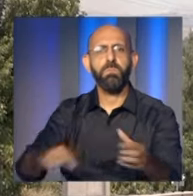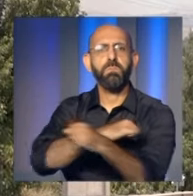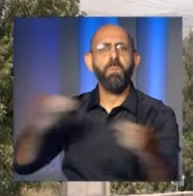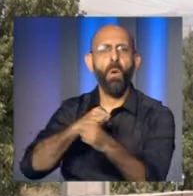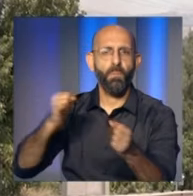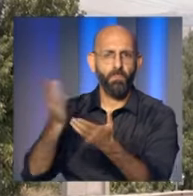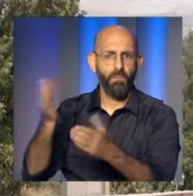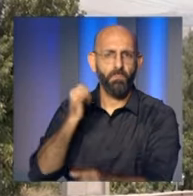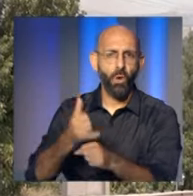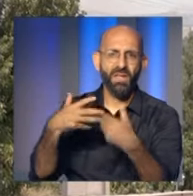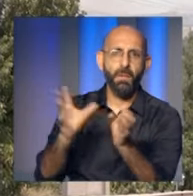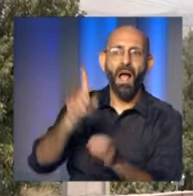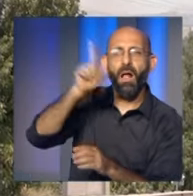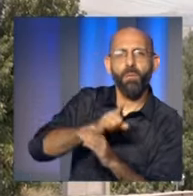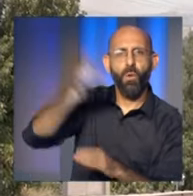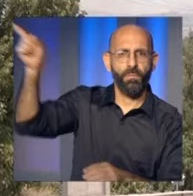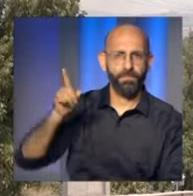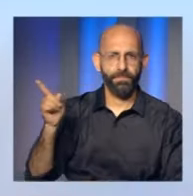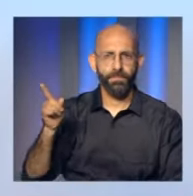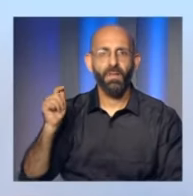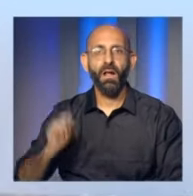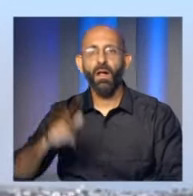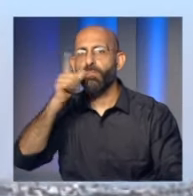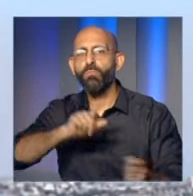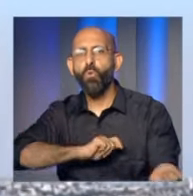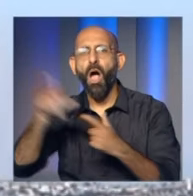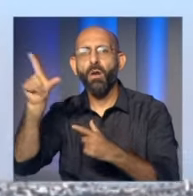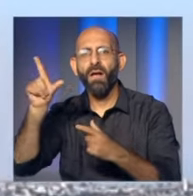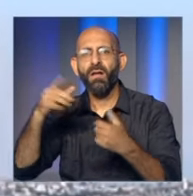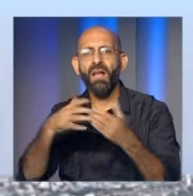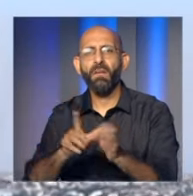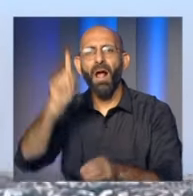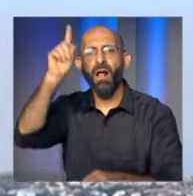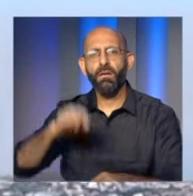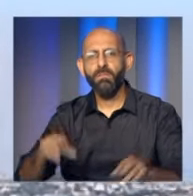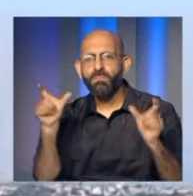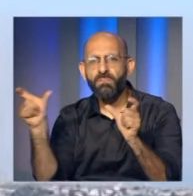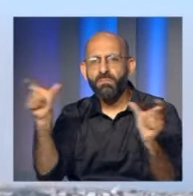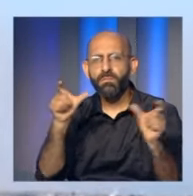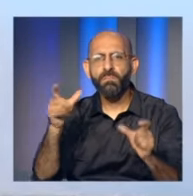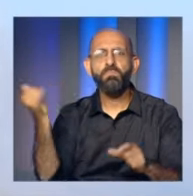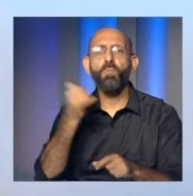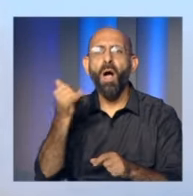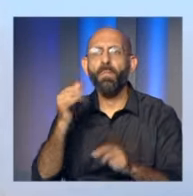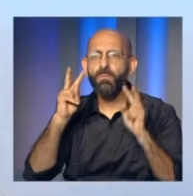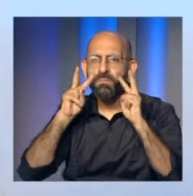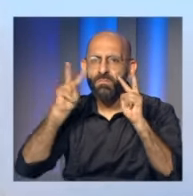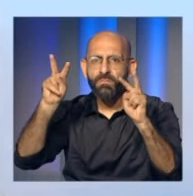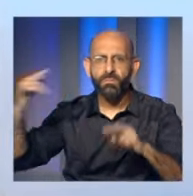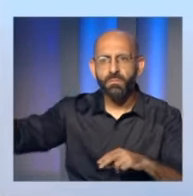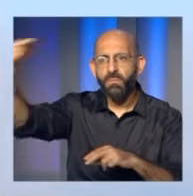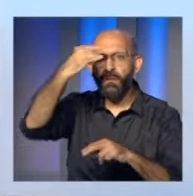والتجهيزات التجسسية في موقع الملكي وبعد الظهر نفذت المقاومة الإسلامية هجوما بسرب من